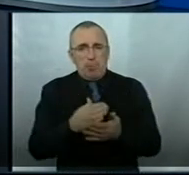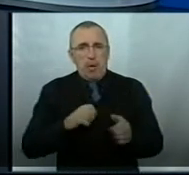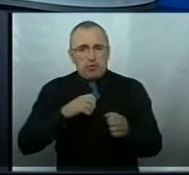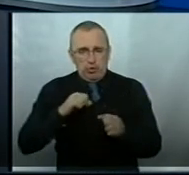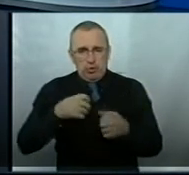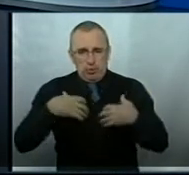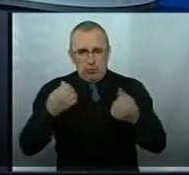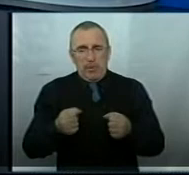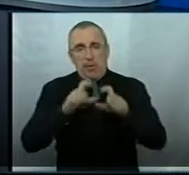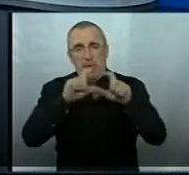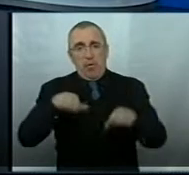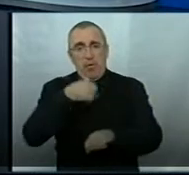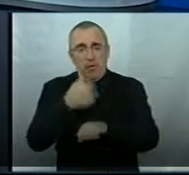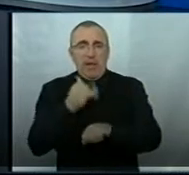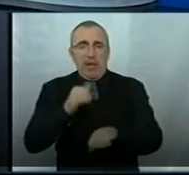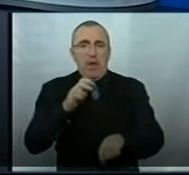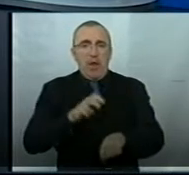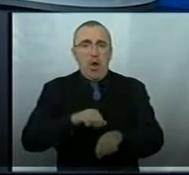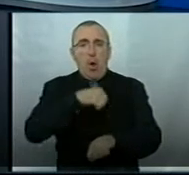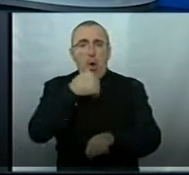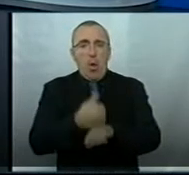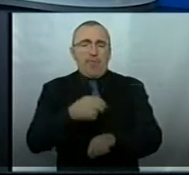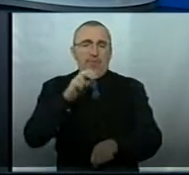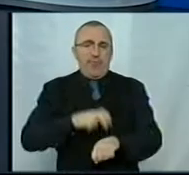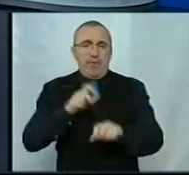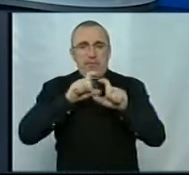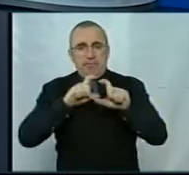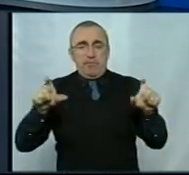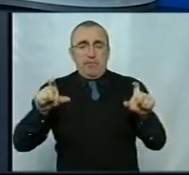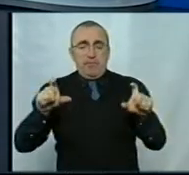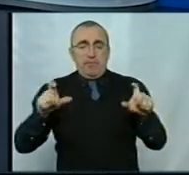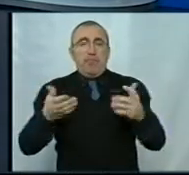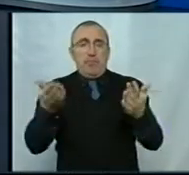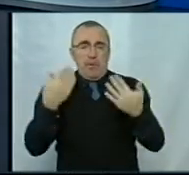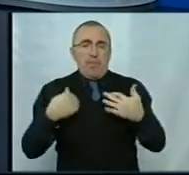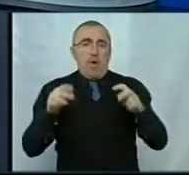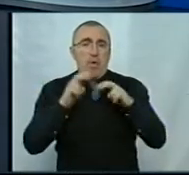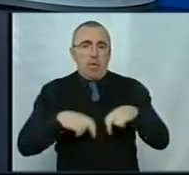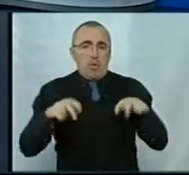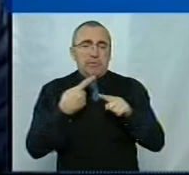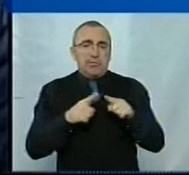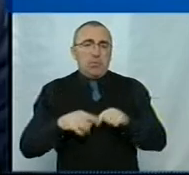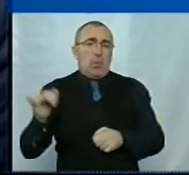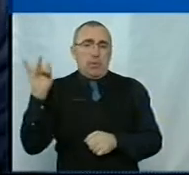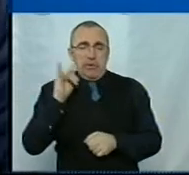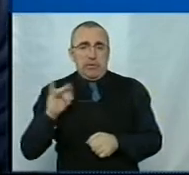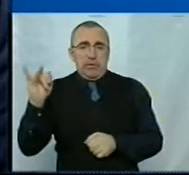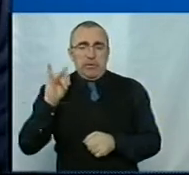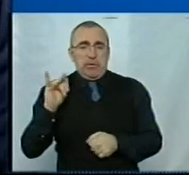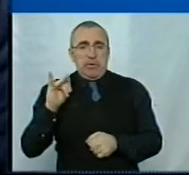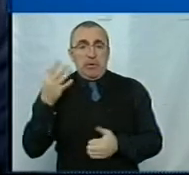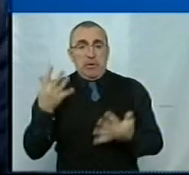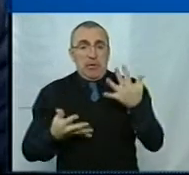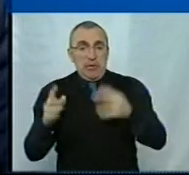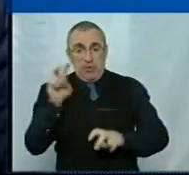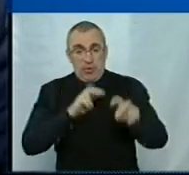департаменту? І це головні лікарі медичних закладів? Давайте розберемо цю історію. Якщо